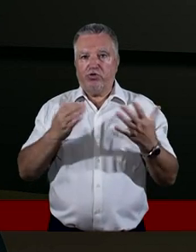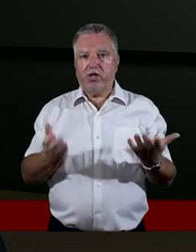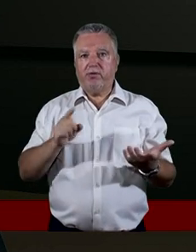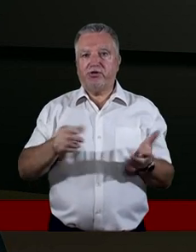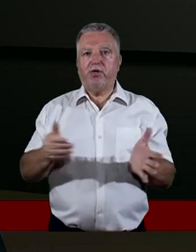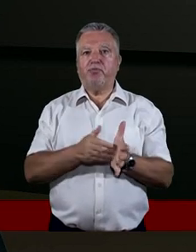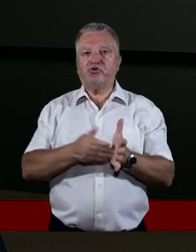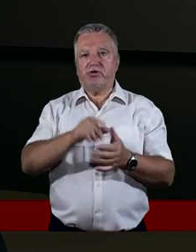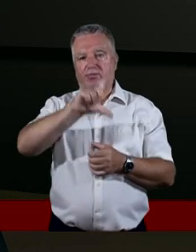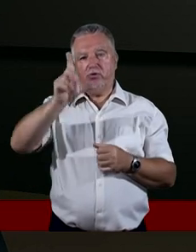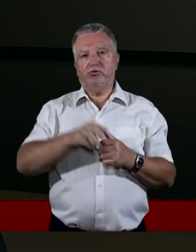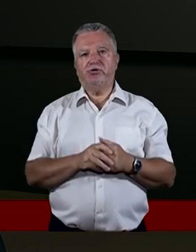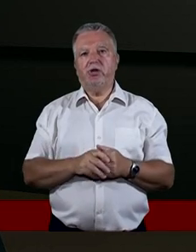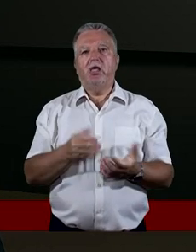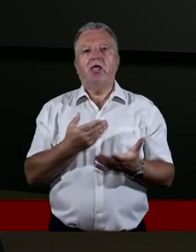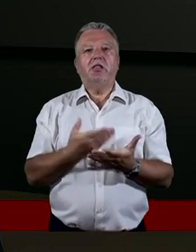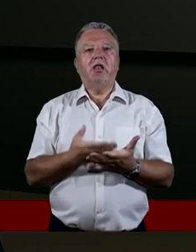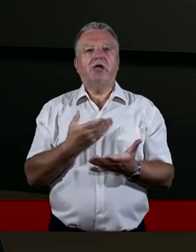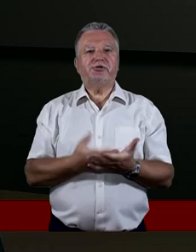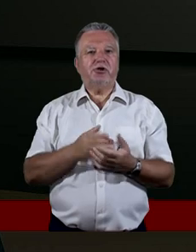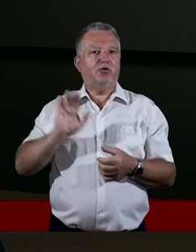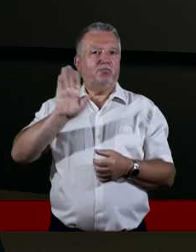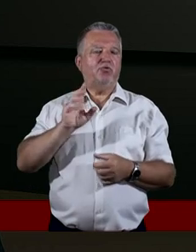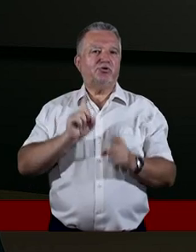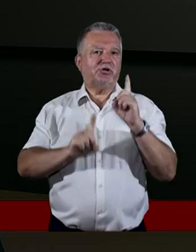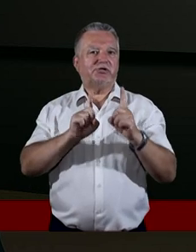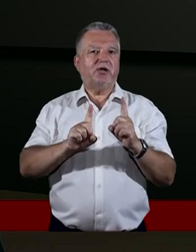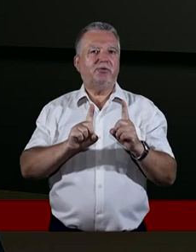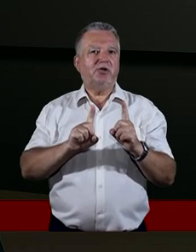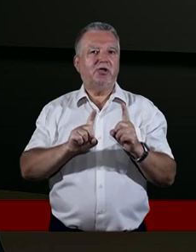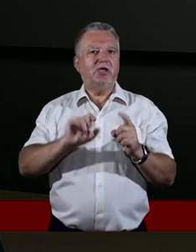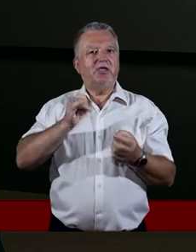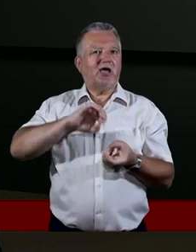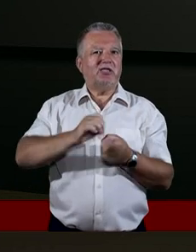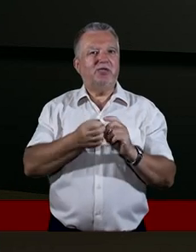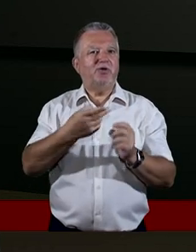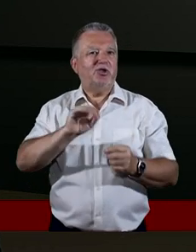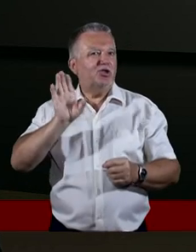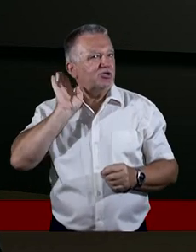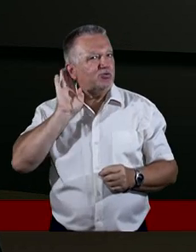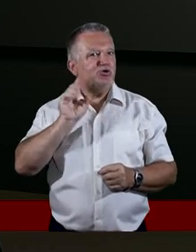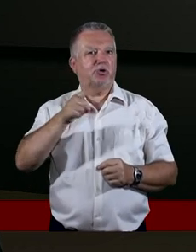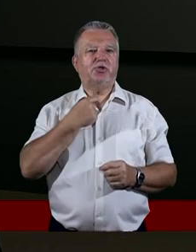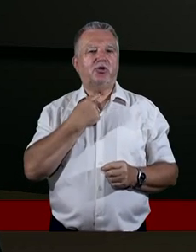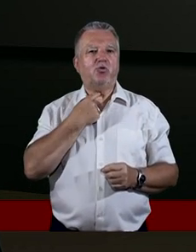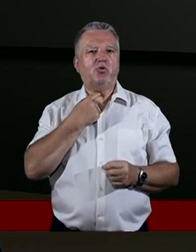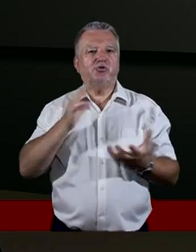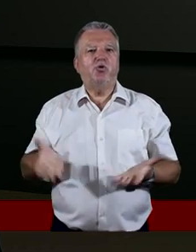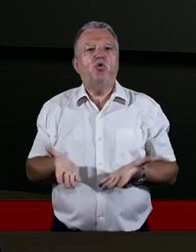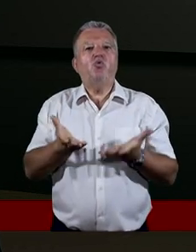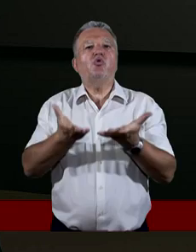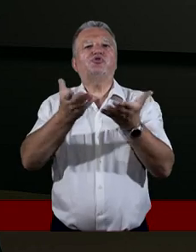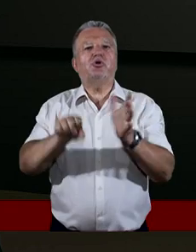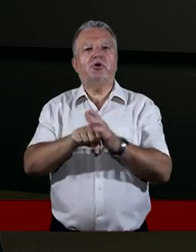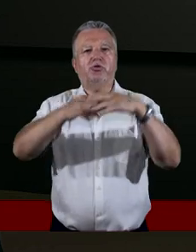te potrzeby ludzi? I dlaczego tak jakby Pan Bóg czasami nie słyszał tych głosów znoszonych do